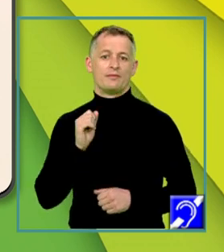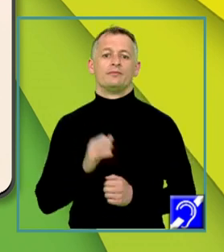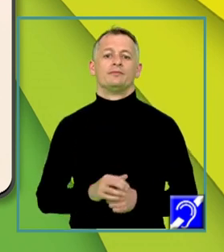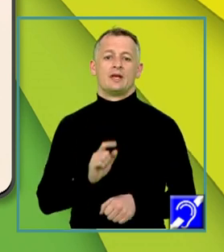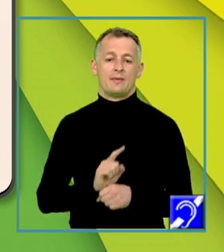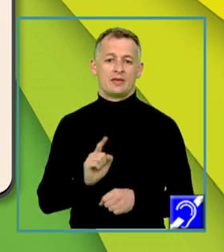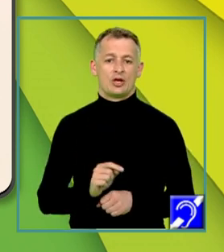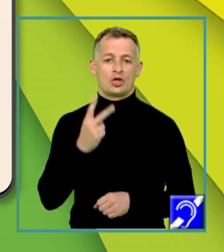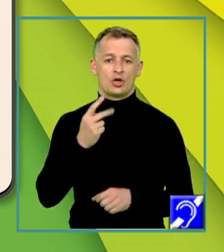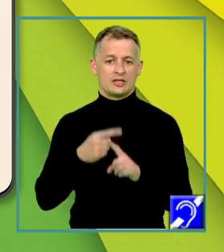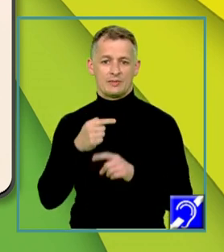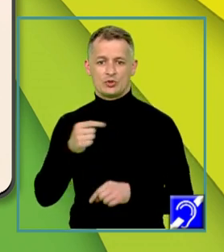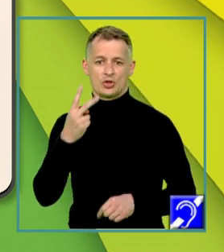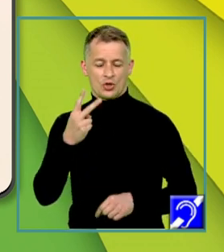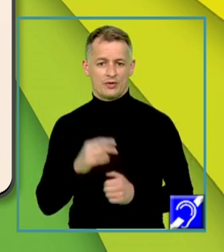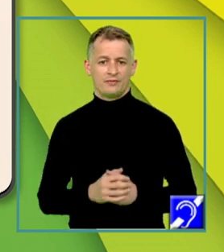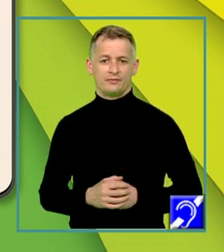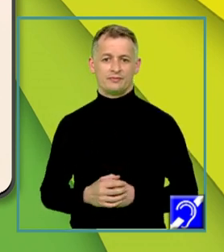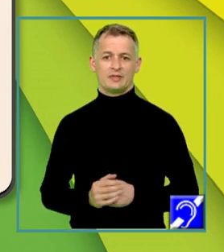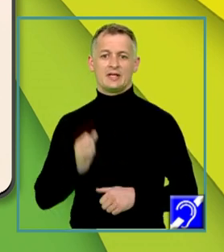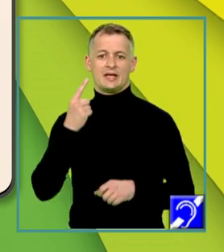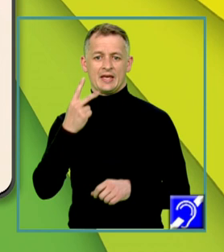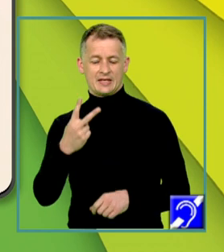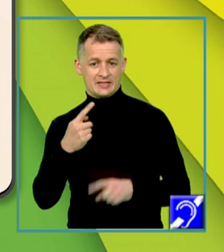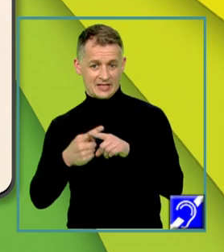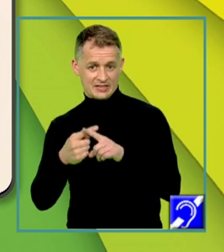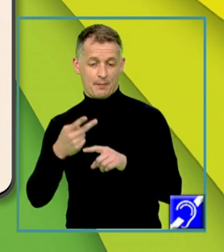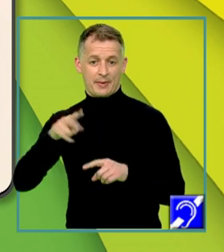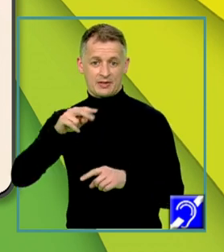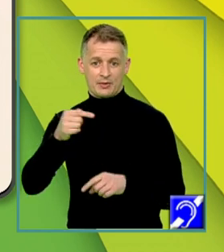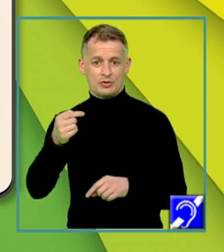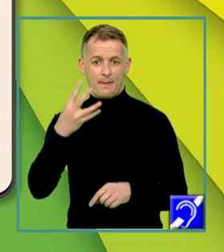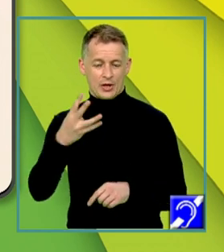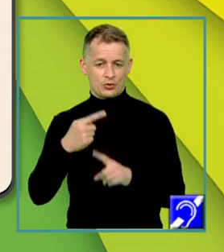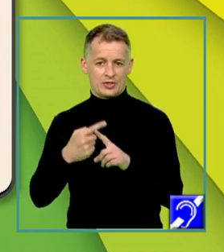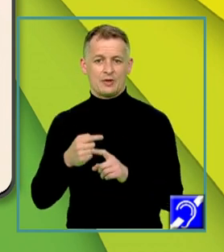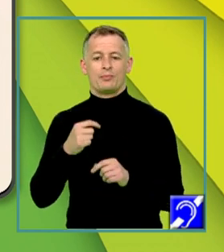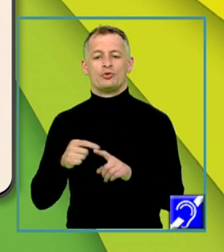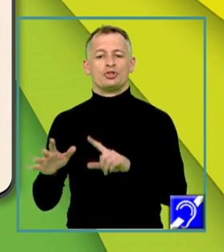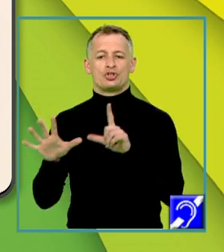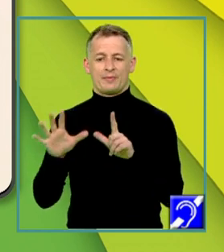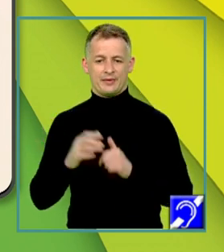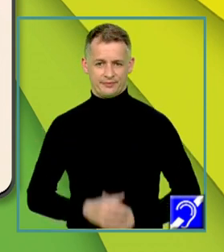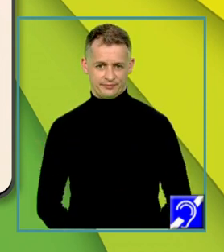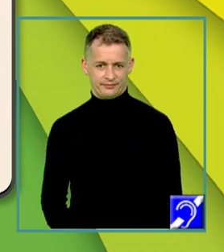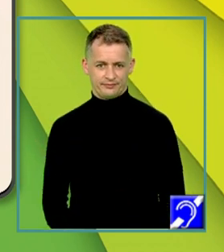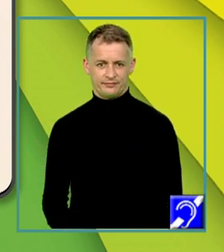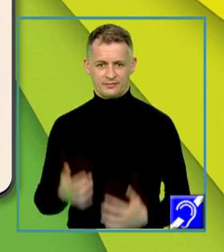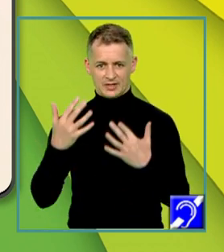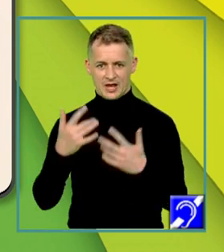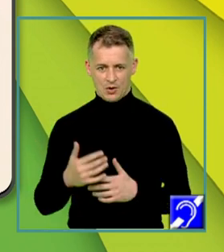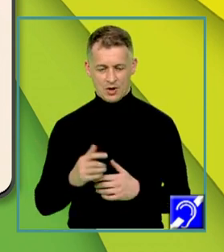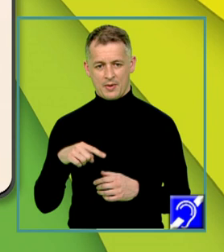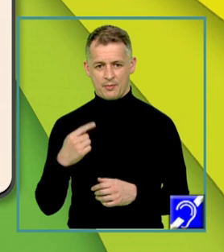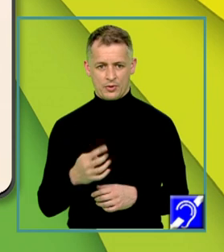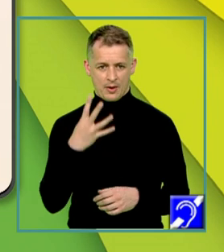2X minus 2 și X pătrat minus 4X plus 7. Calculăm apoi